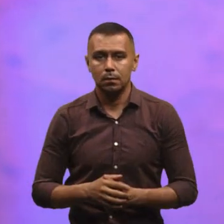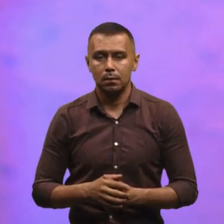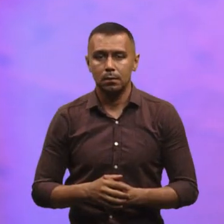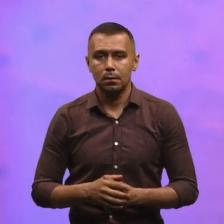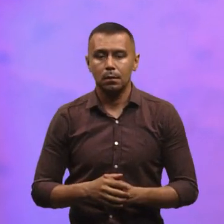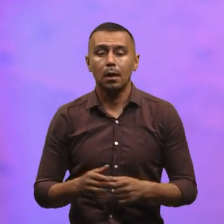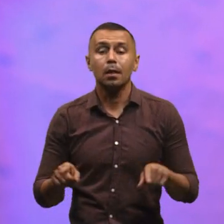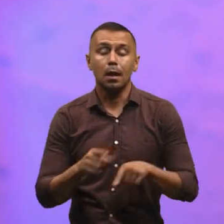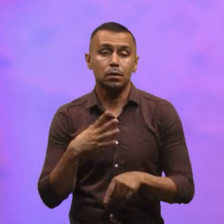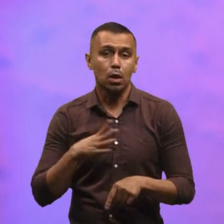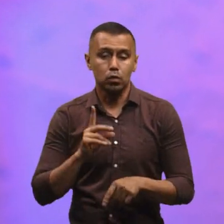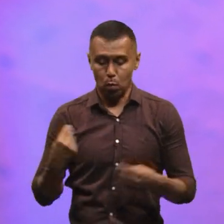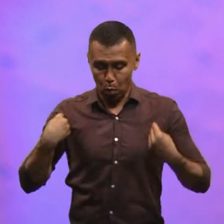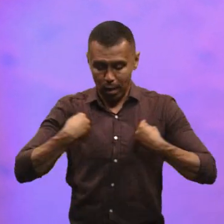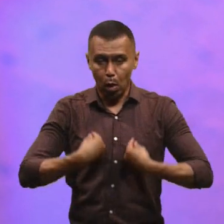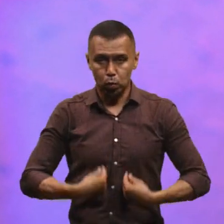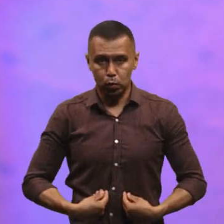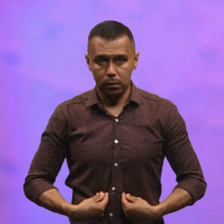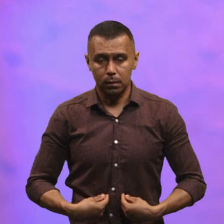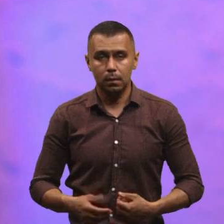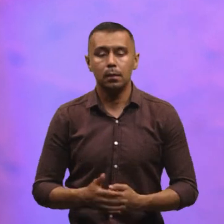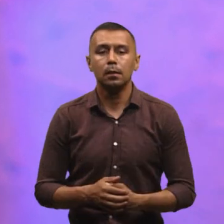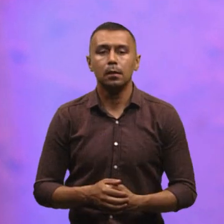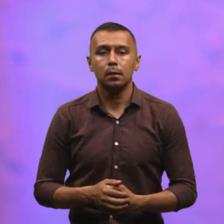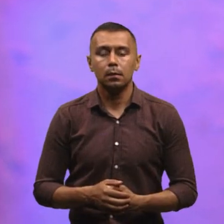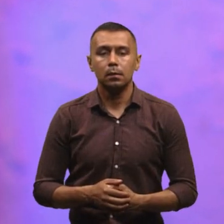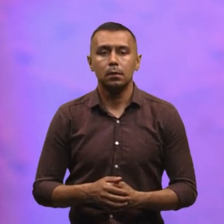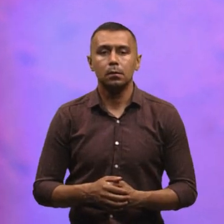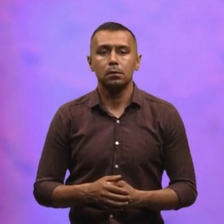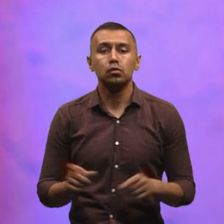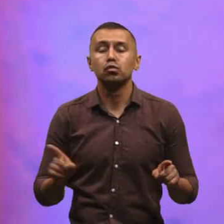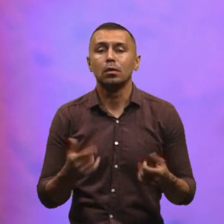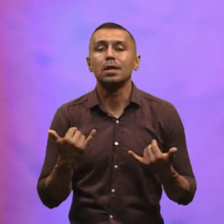Так чекала, щоб вдягнути. І що тепер?